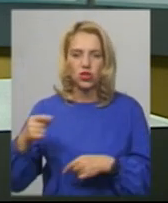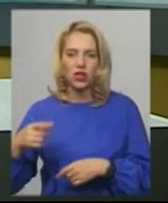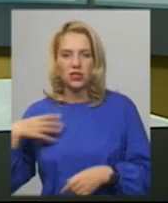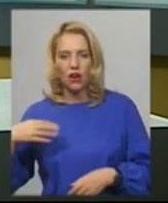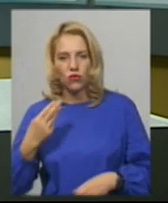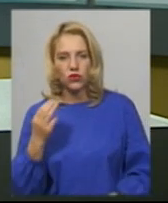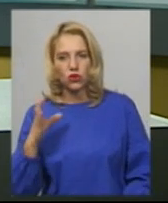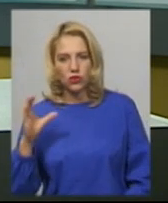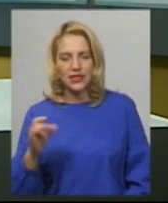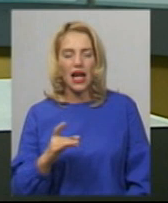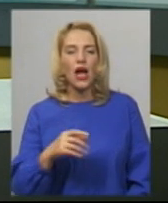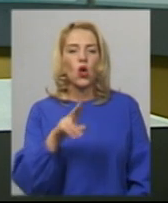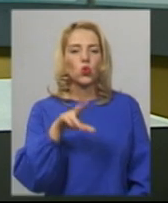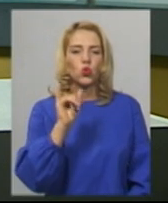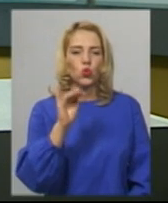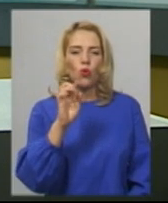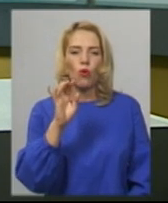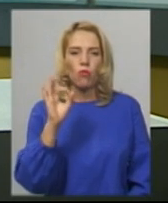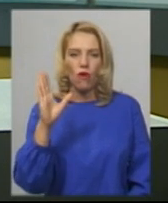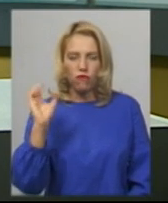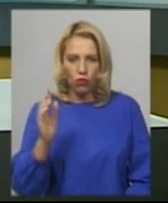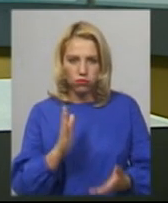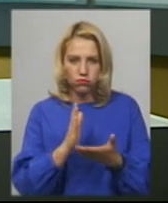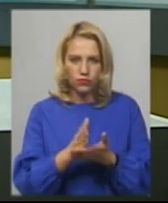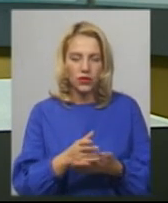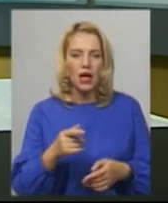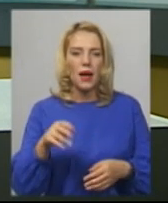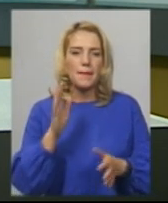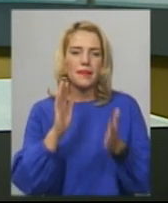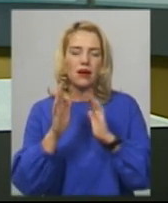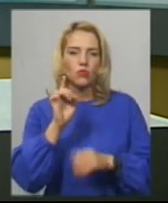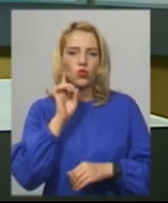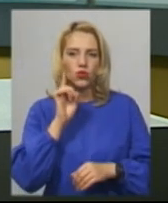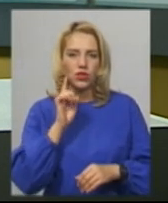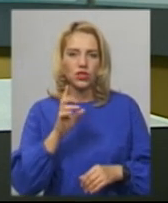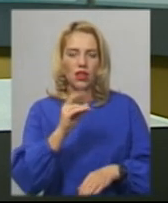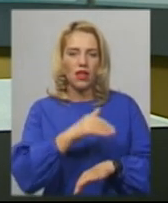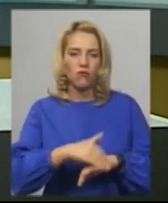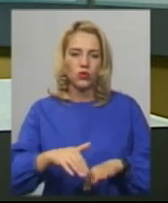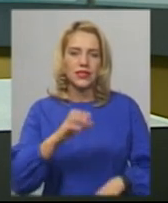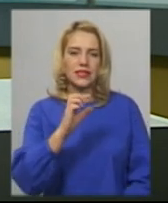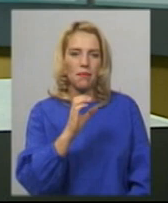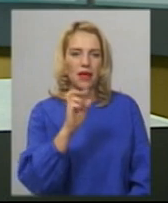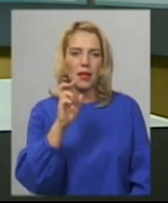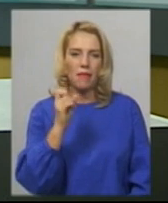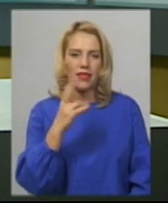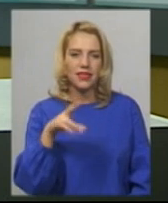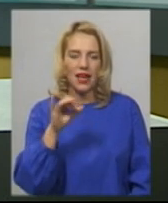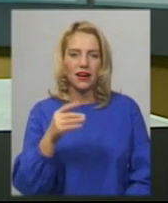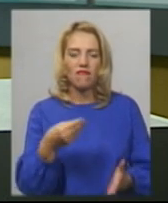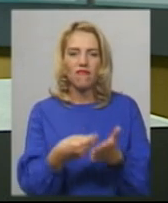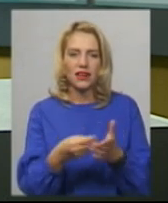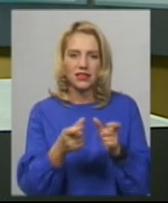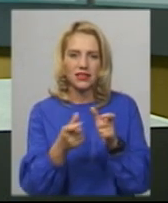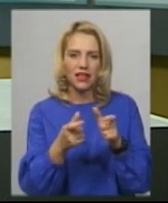Тролейбуси за цими напрямками очікуватимуть в районі заїзду до парку Молодіжний на вулиці Степана Бандери. Вартість проїзду 10 гривень,